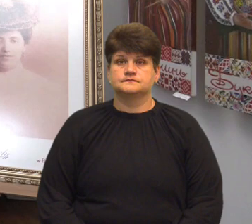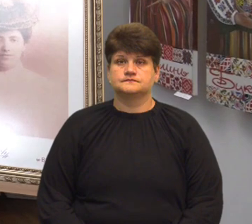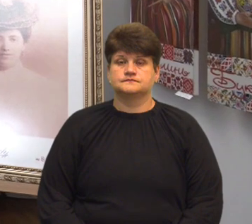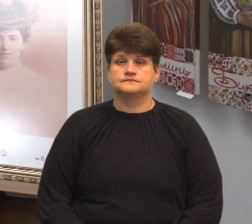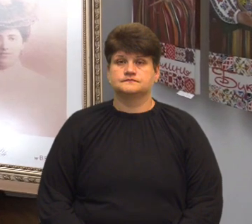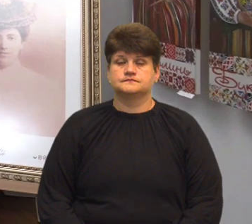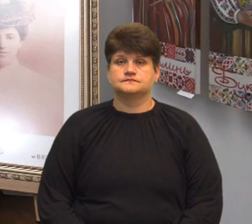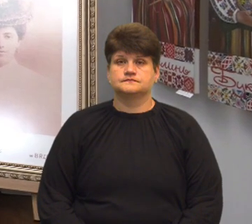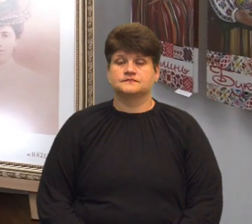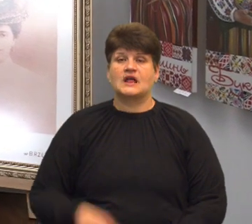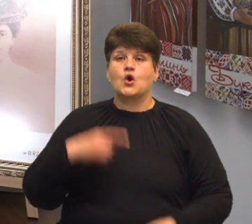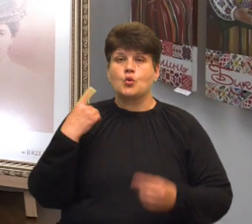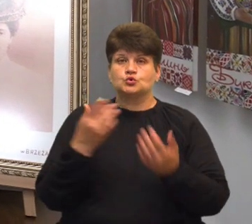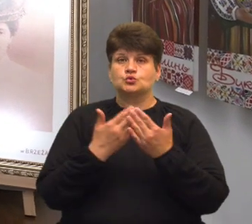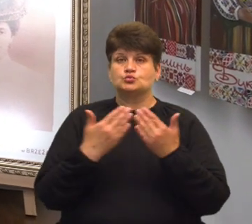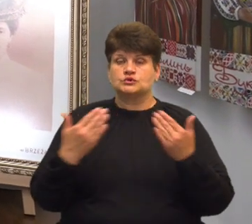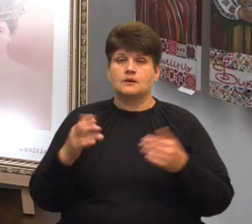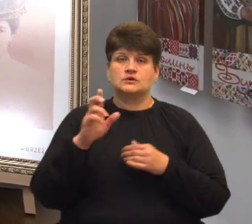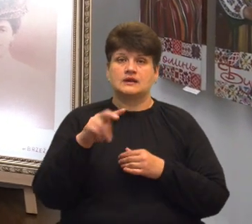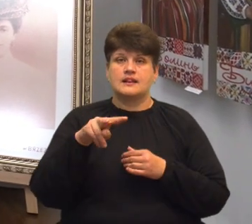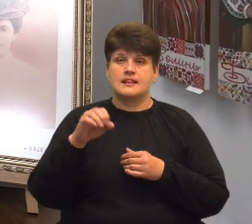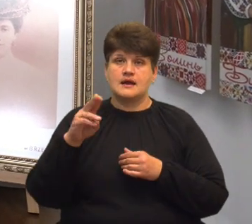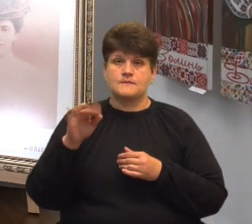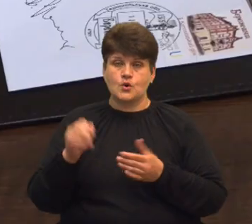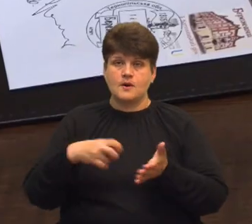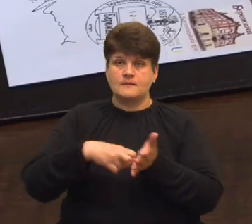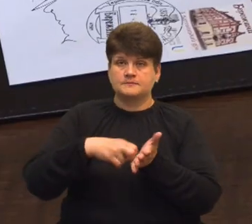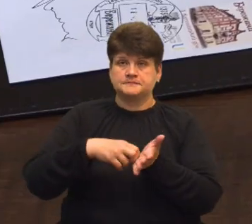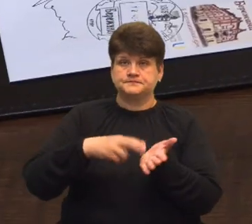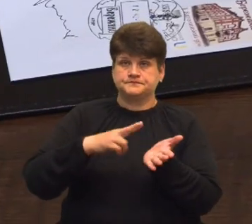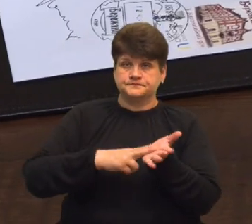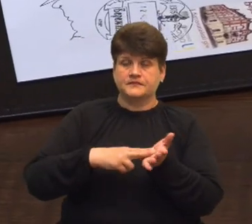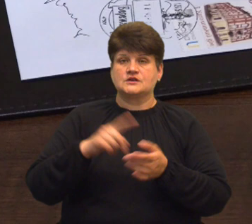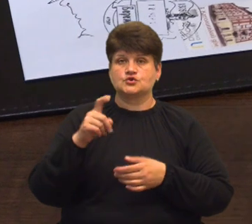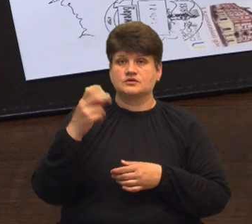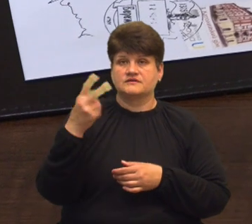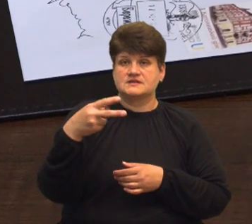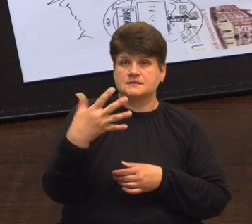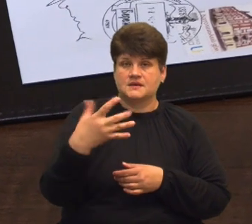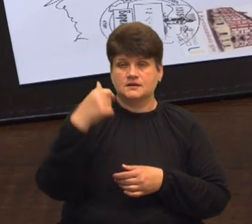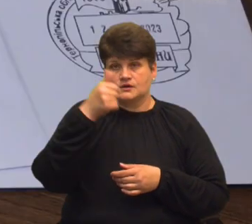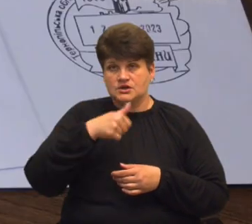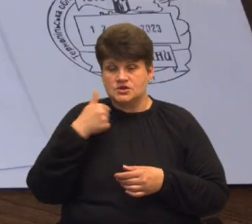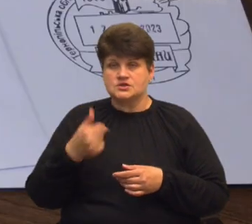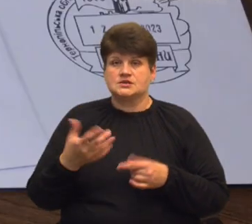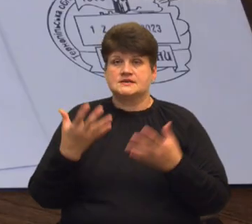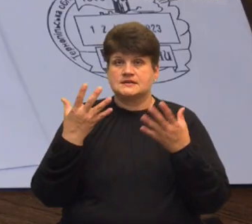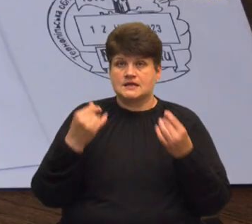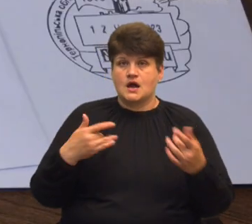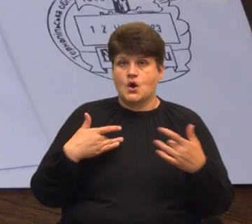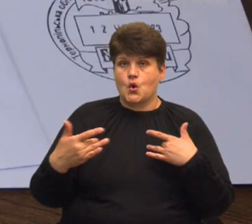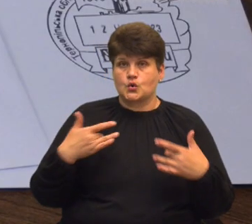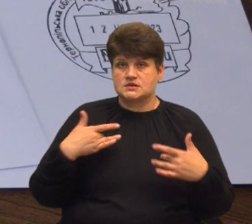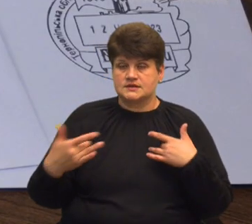В обласному музеї Бодана Лепко погасили марку та конверт, присвячені 125-річчю з дня концерту Соломії Крушельницької в